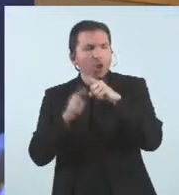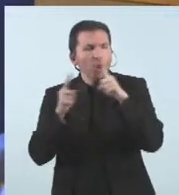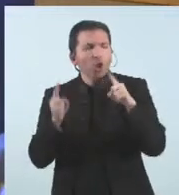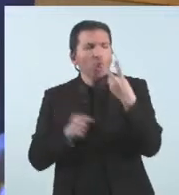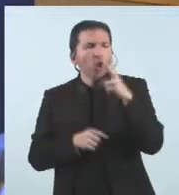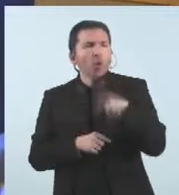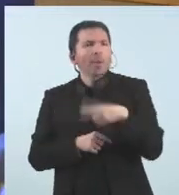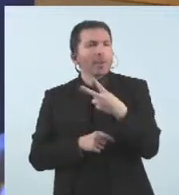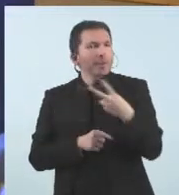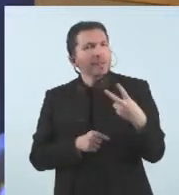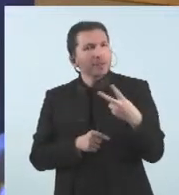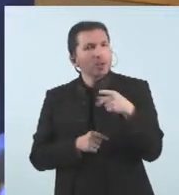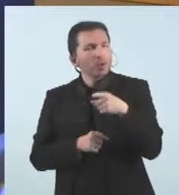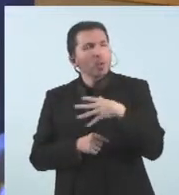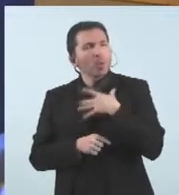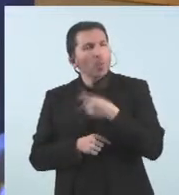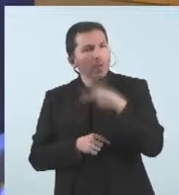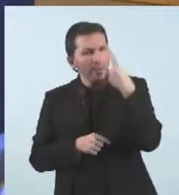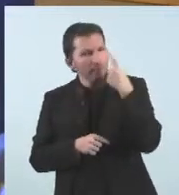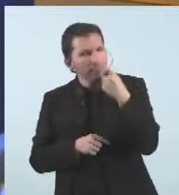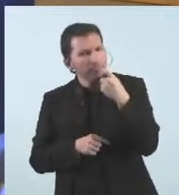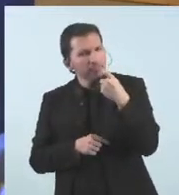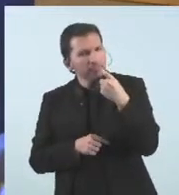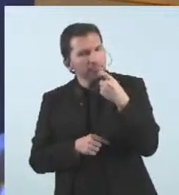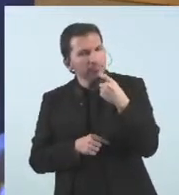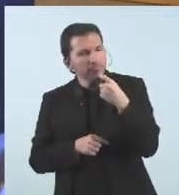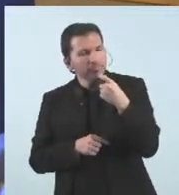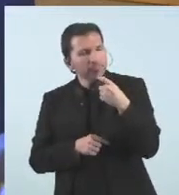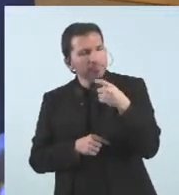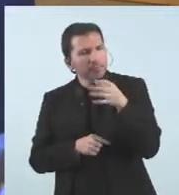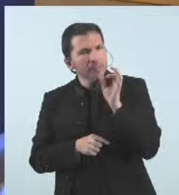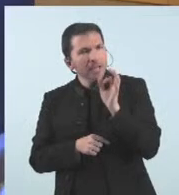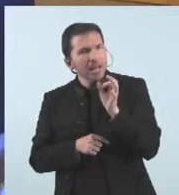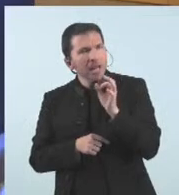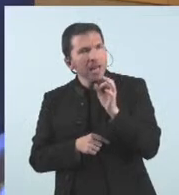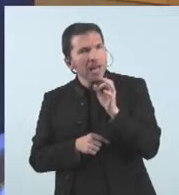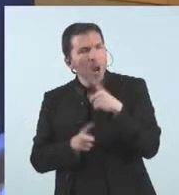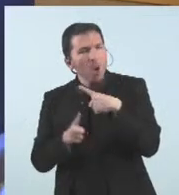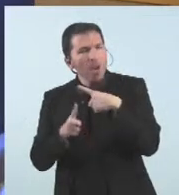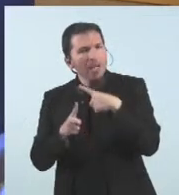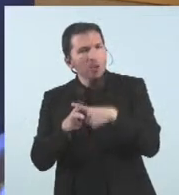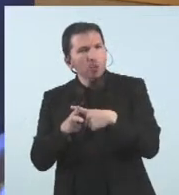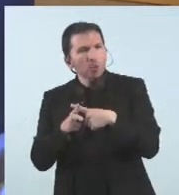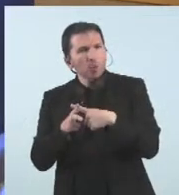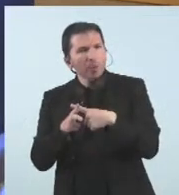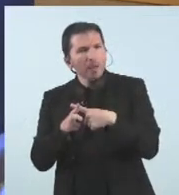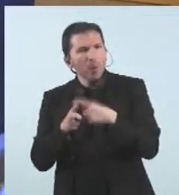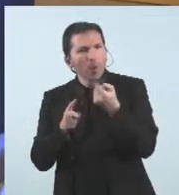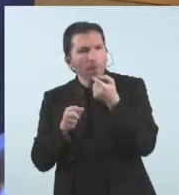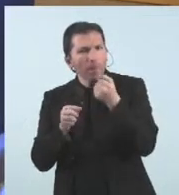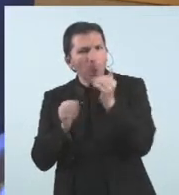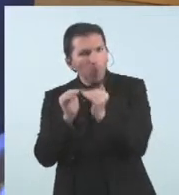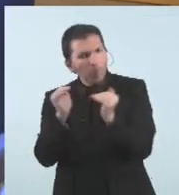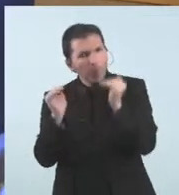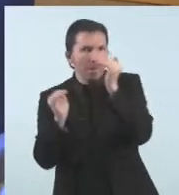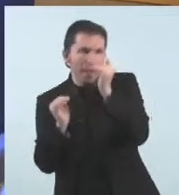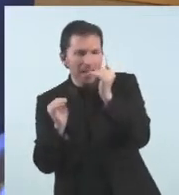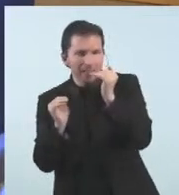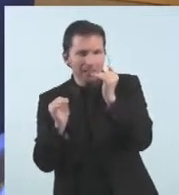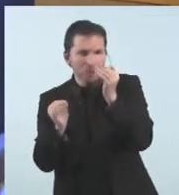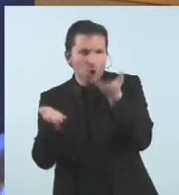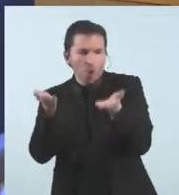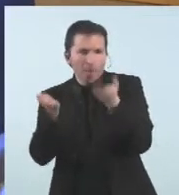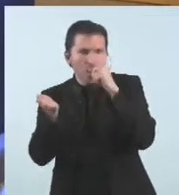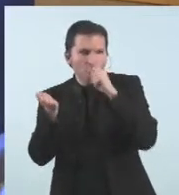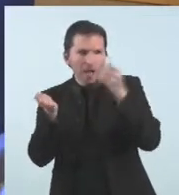recordar si hi ha un afegit hi ha una suma en comparació amb el pressupost de l'any passat perquè ha dit diverses xifres no sé si